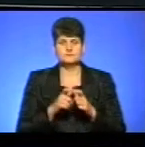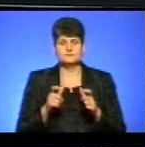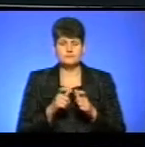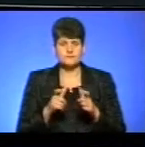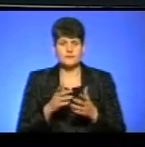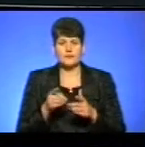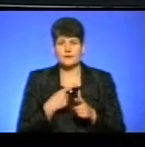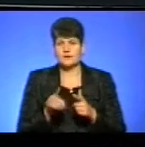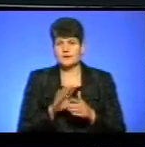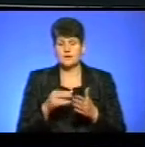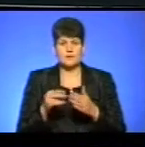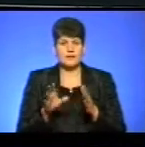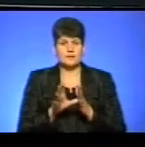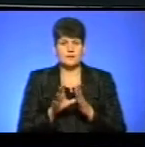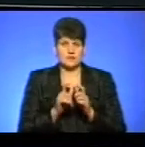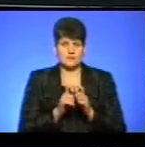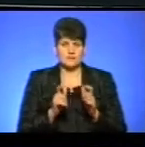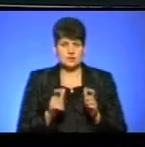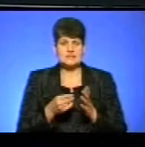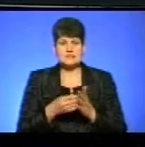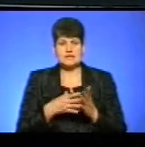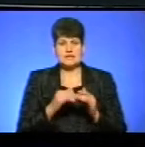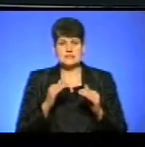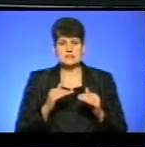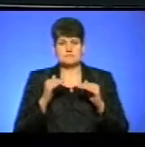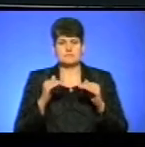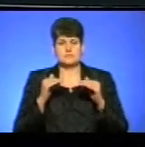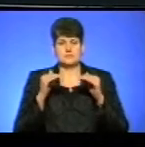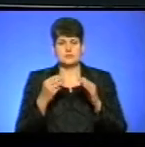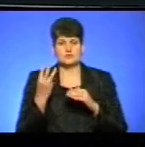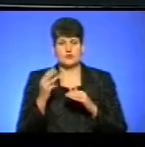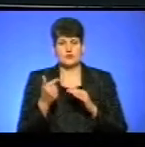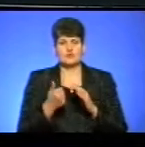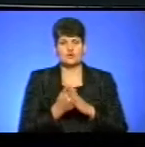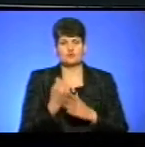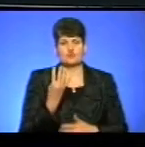не придбали електронного квитка, ціна за проїзд зросла із 3 гривень до 4.